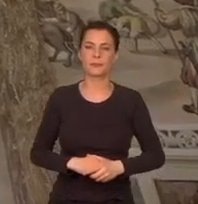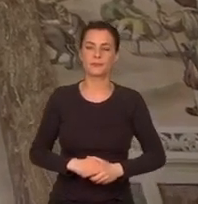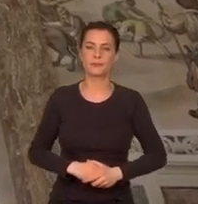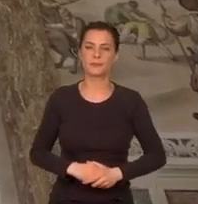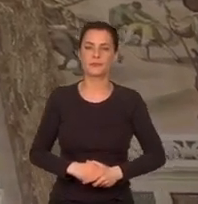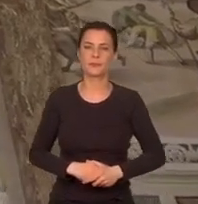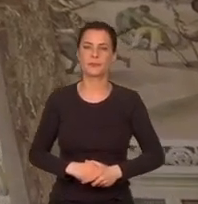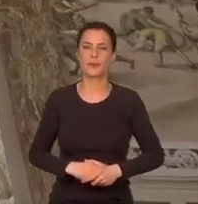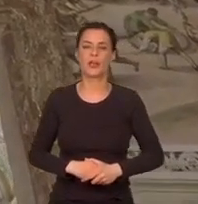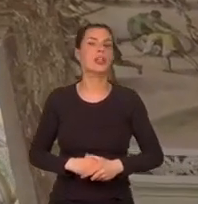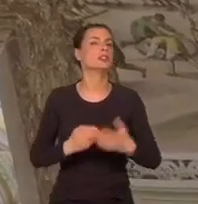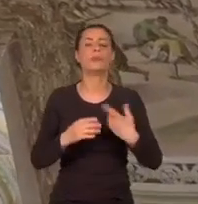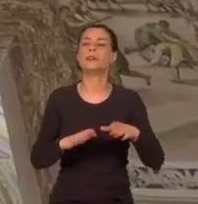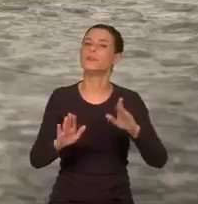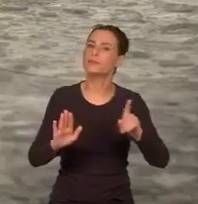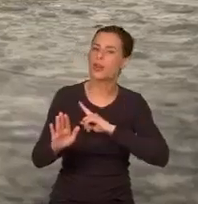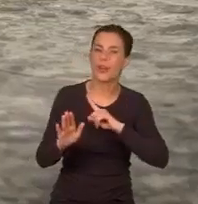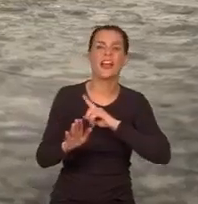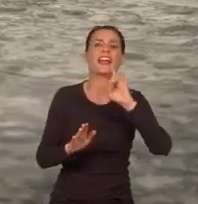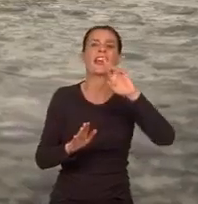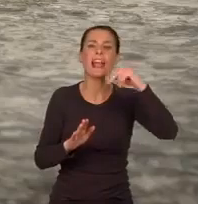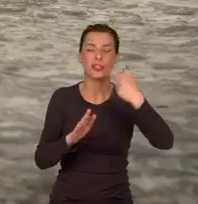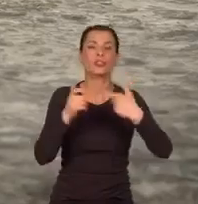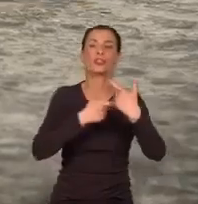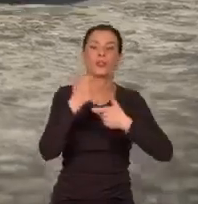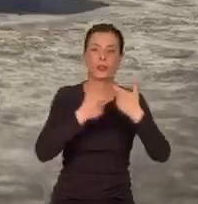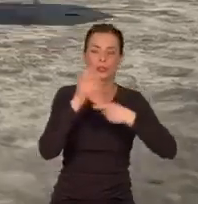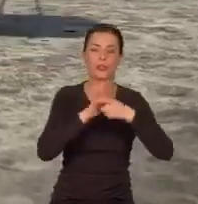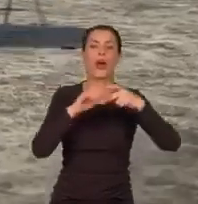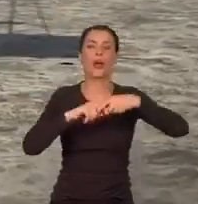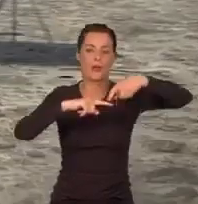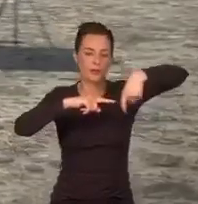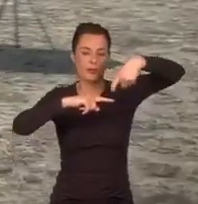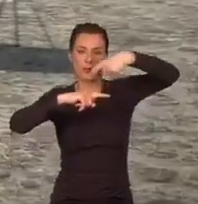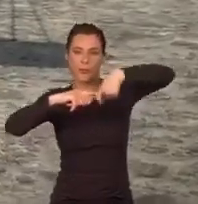Aby jak najlepiej chronić granit, pomnik umieszczono w drewnianym szalowaniu.